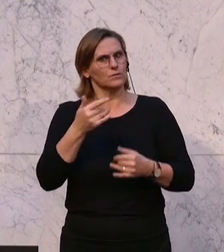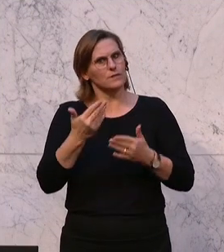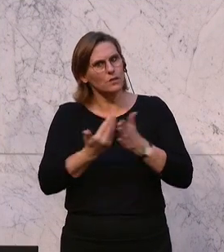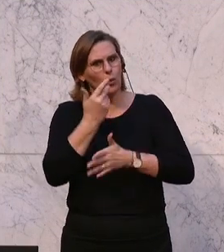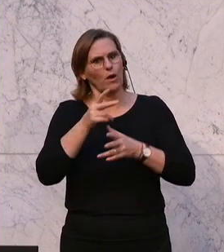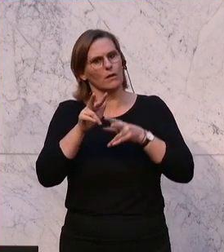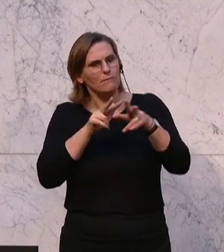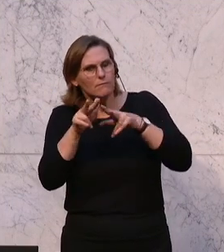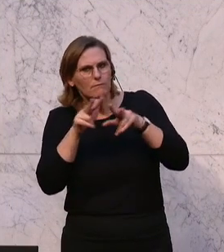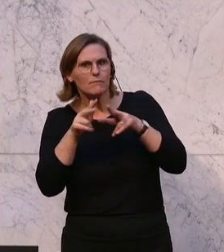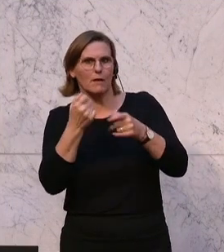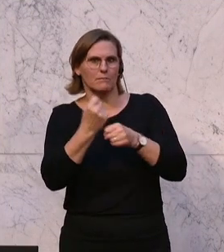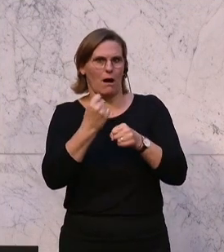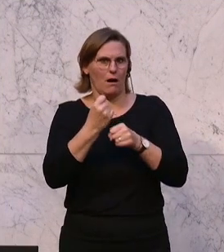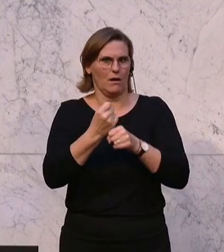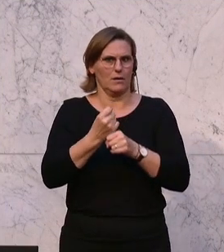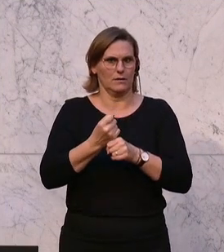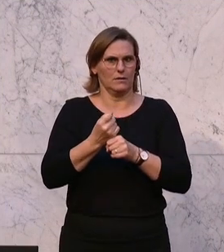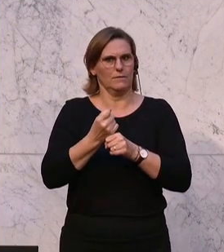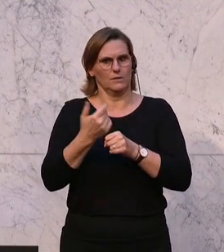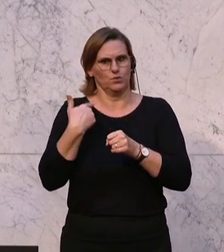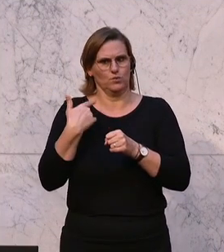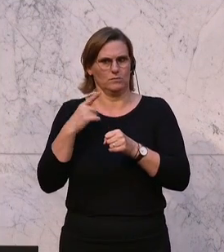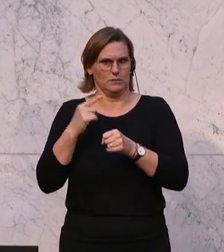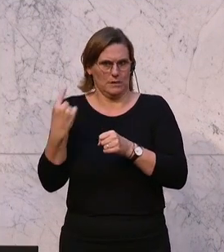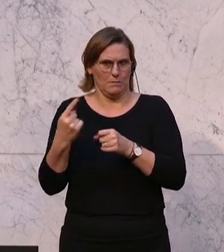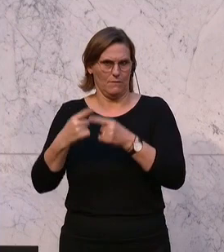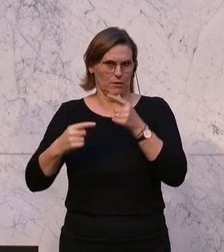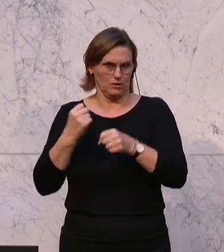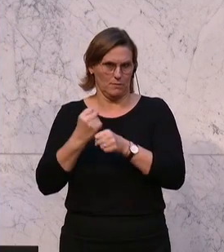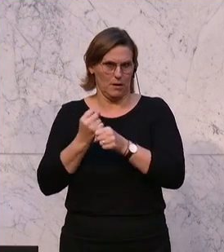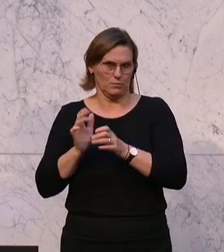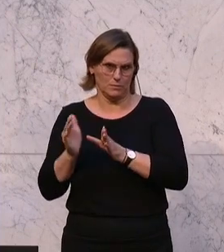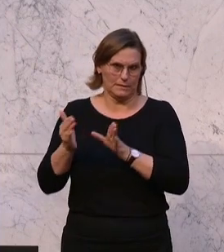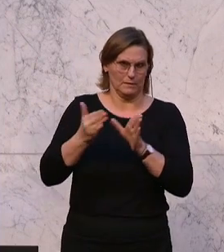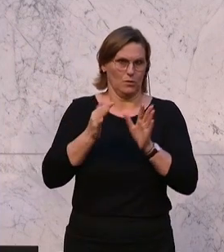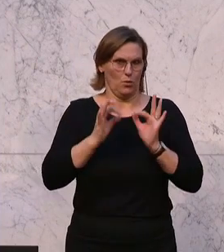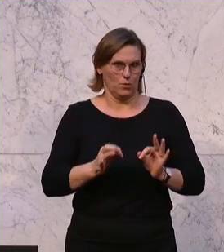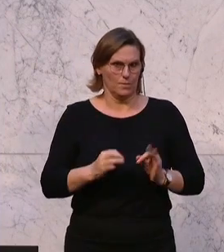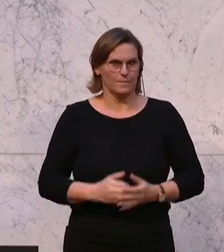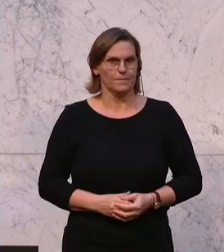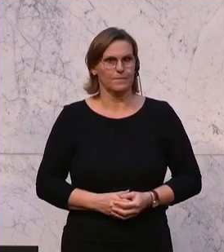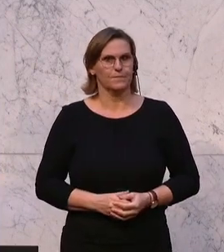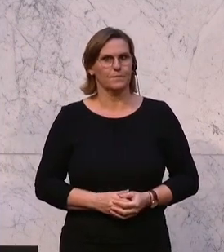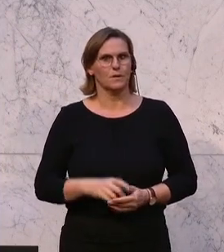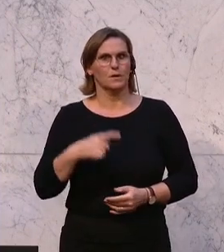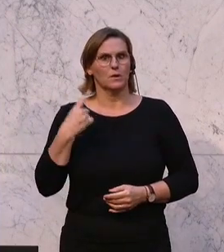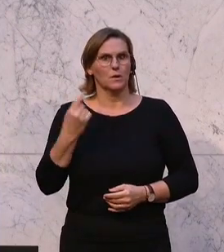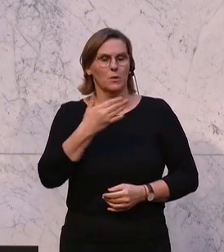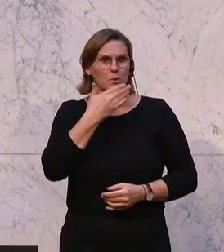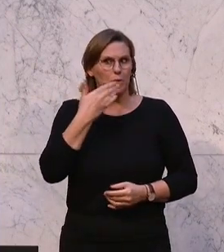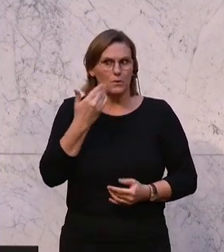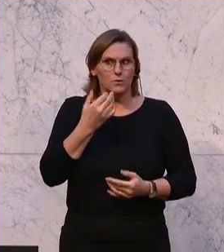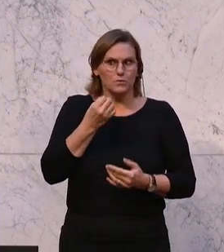alles richtig stellen, was Sie falsch gemacht haben. Wissen Sie, Sie haben auch nicht darüber gesprochen, dass Sie es zulassen haben, dass